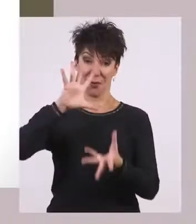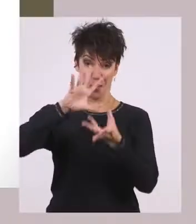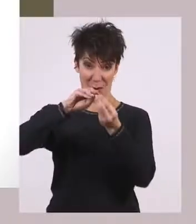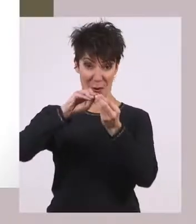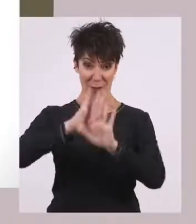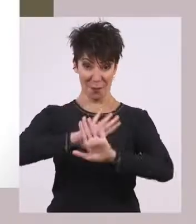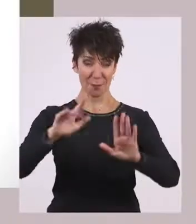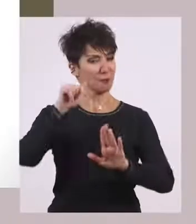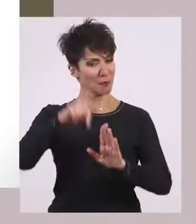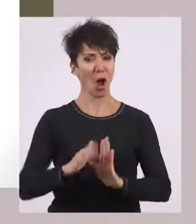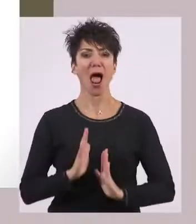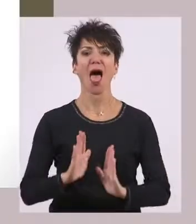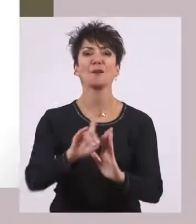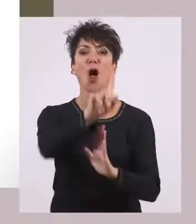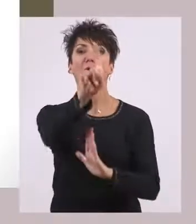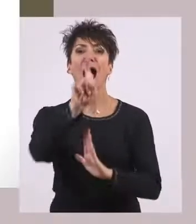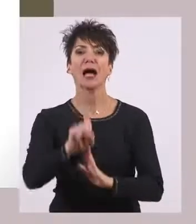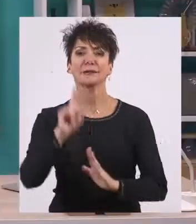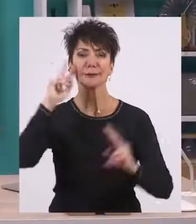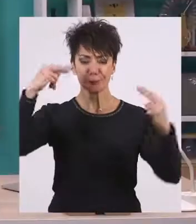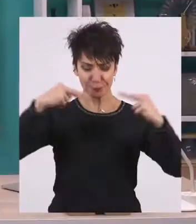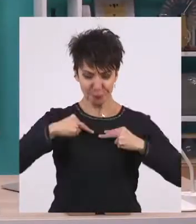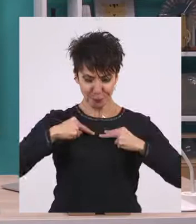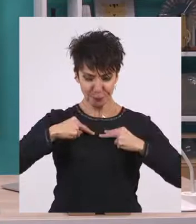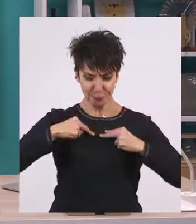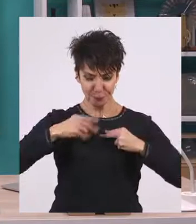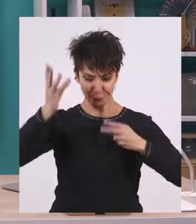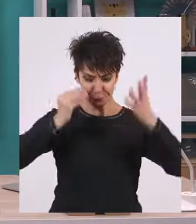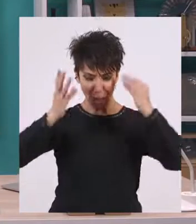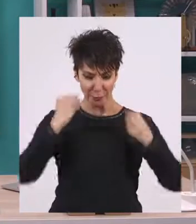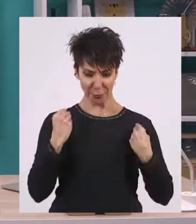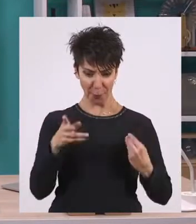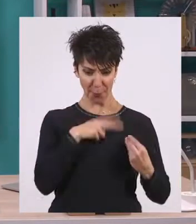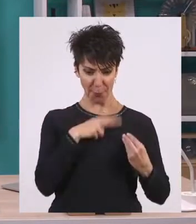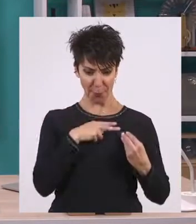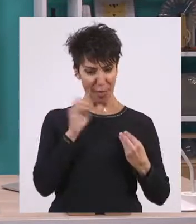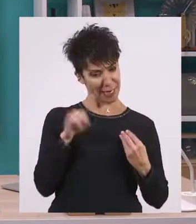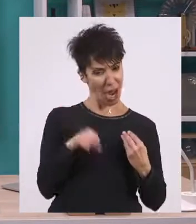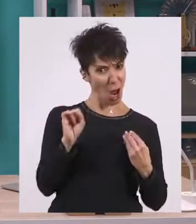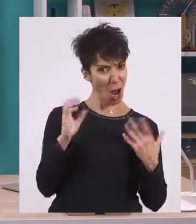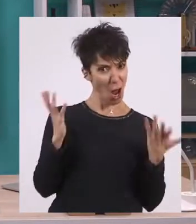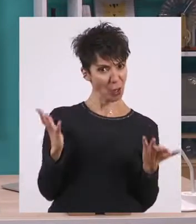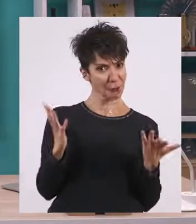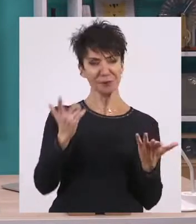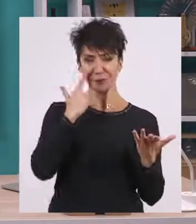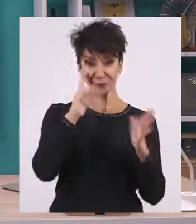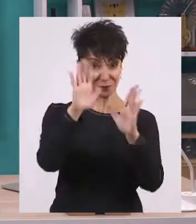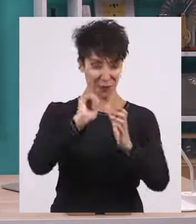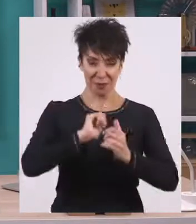προχωράμε σε κάποιες ερωτήσεις ασκίζεις-αυτοαξιολόγησης που θα τις δούμε μαζί.